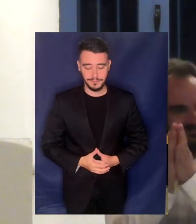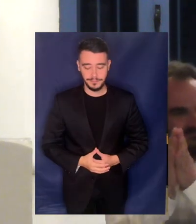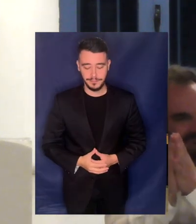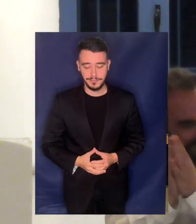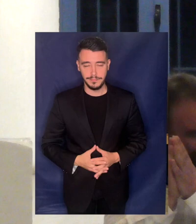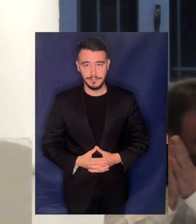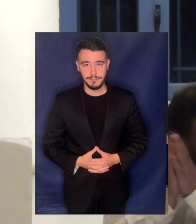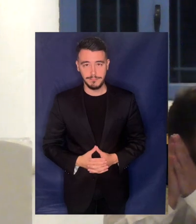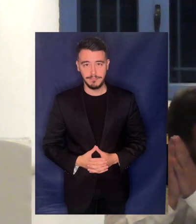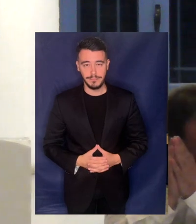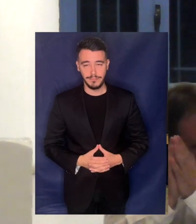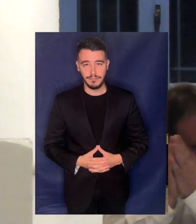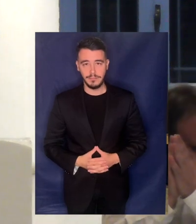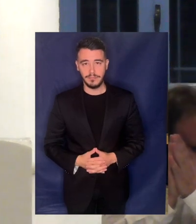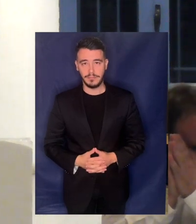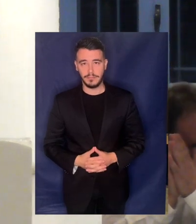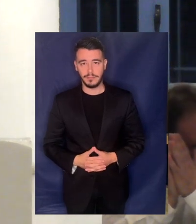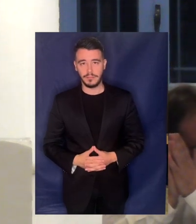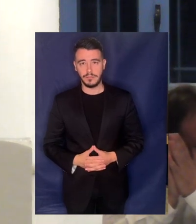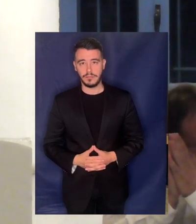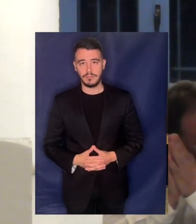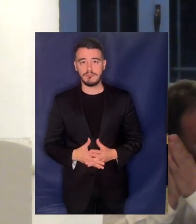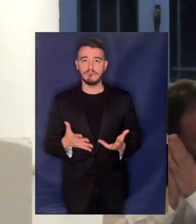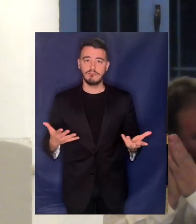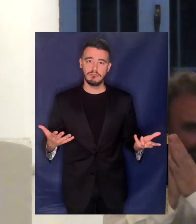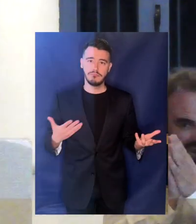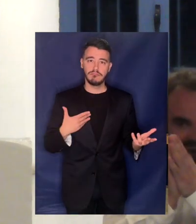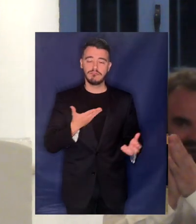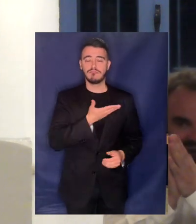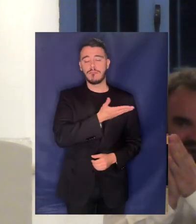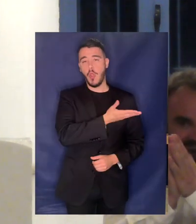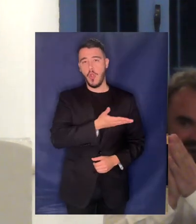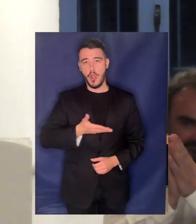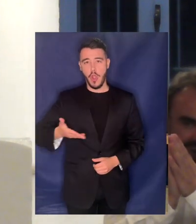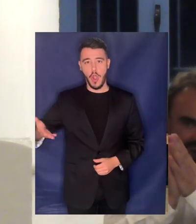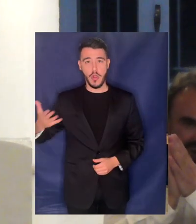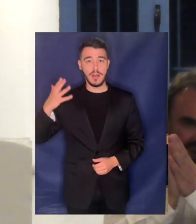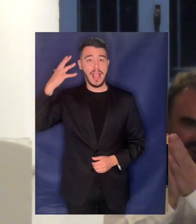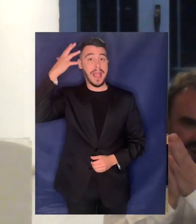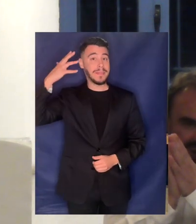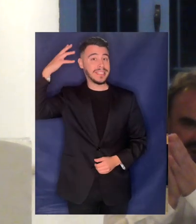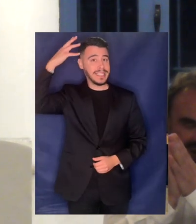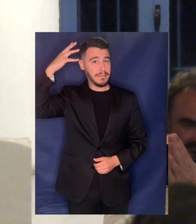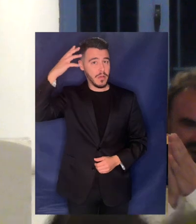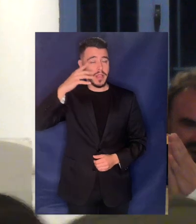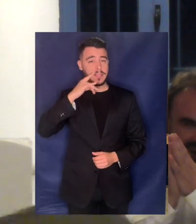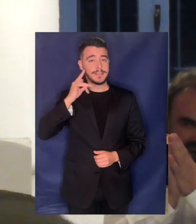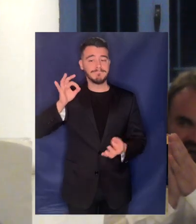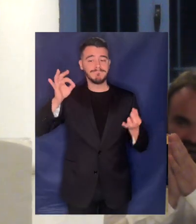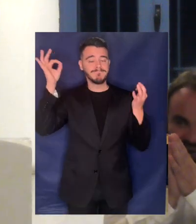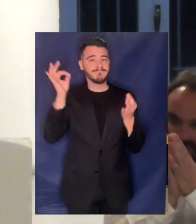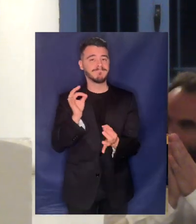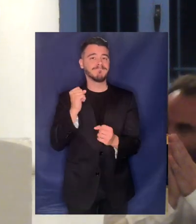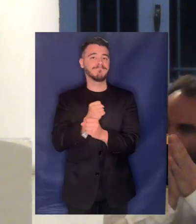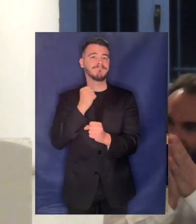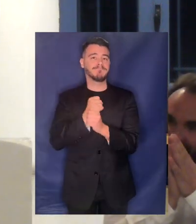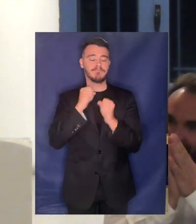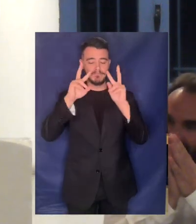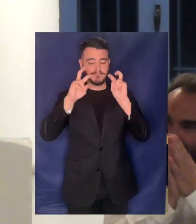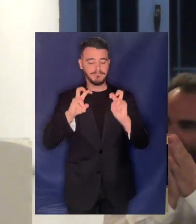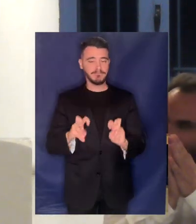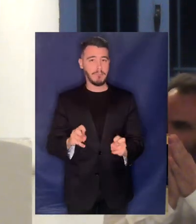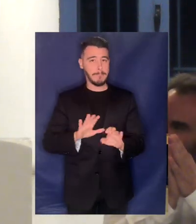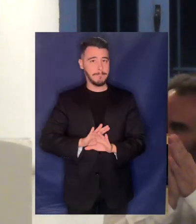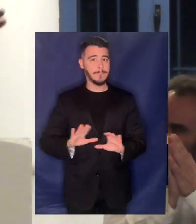Θεωρώ ότι οι σύντροφοι, οι άξιοι επιστήμονες έχουν κάνει μια εξαιρετική δουλειά με βασική οπτική